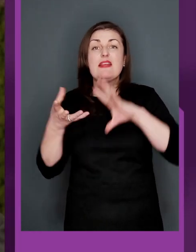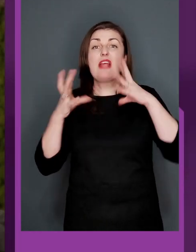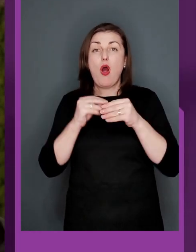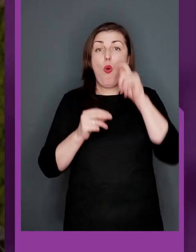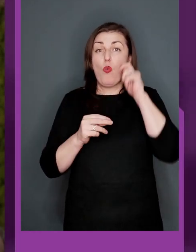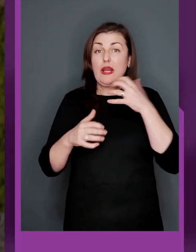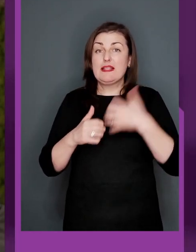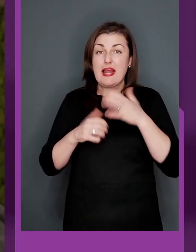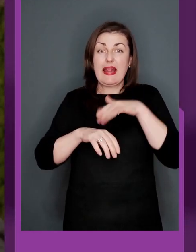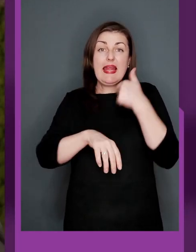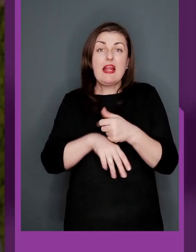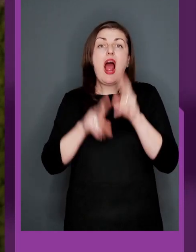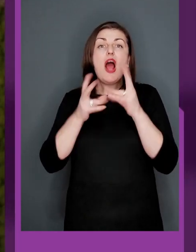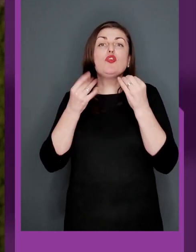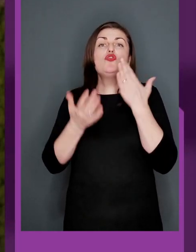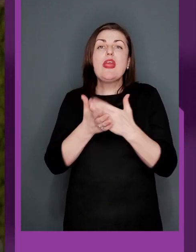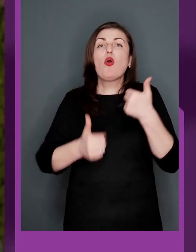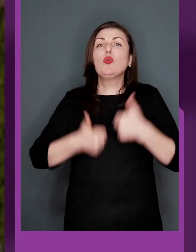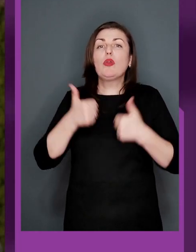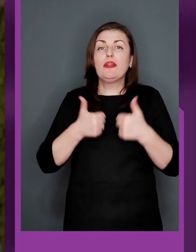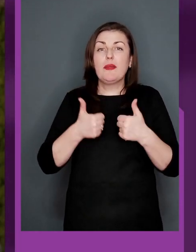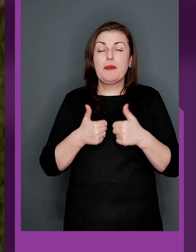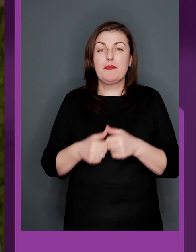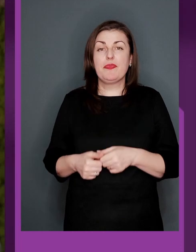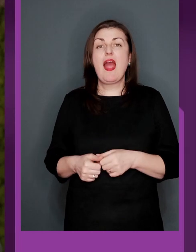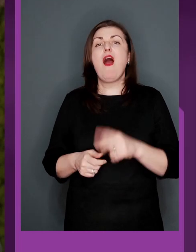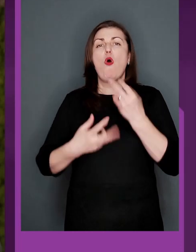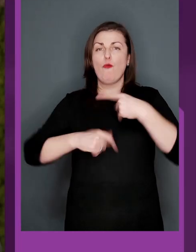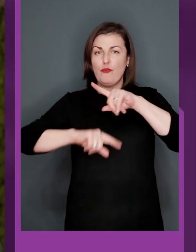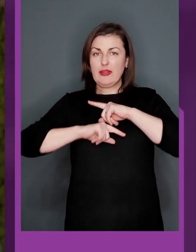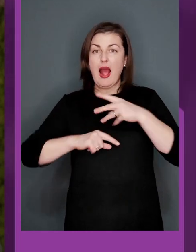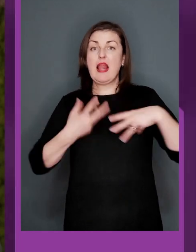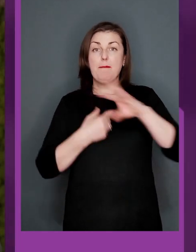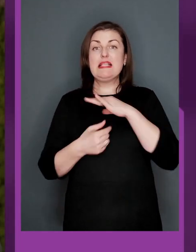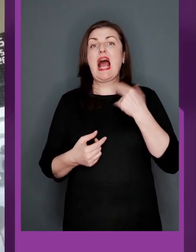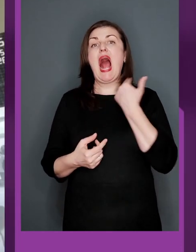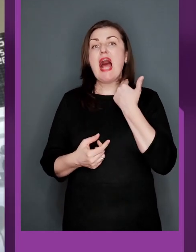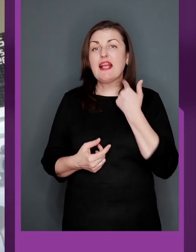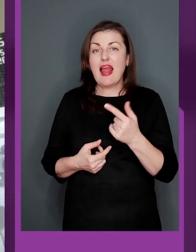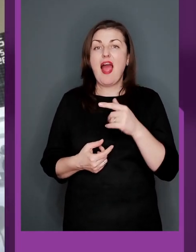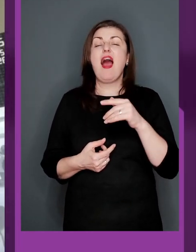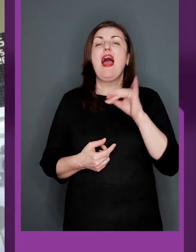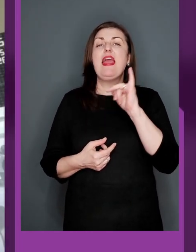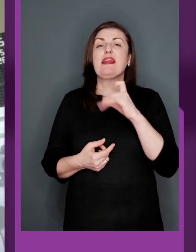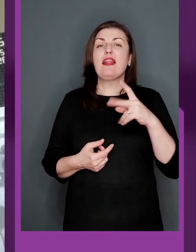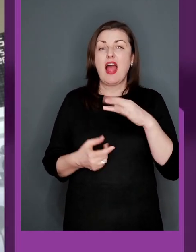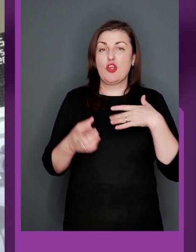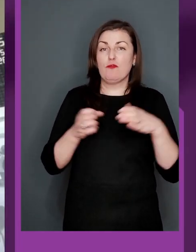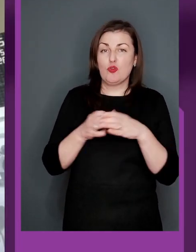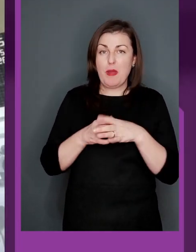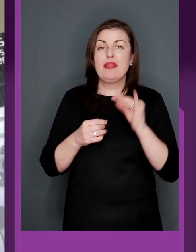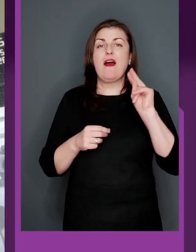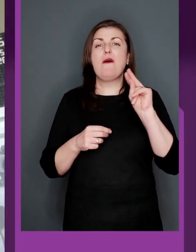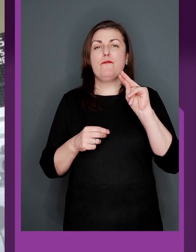загал, Україна серед лідерів, а хто ще ось є конкурентами? В фіналі ми з Англією, з Ірландія в нас в групі була, фіналі ми